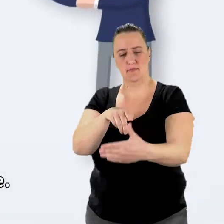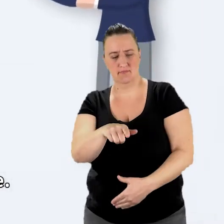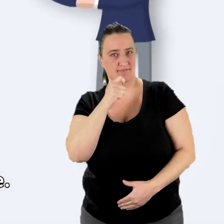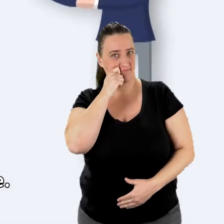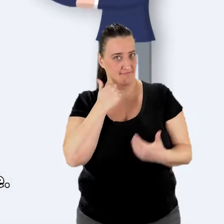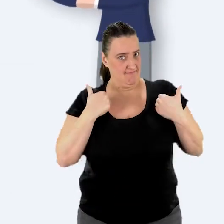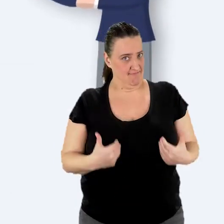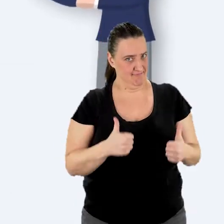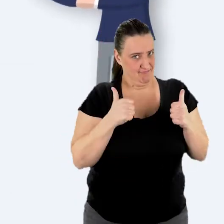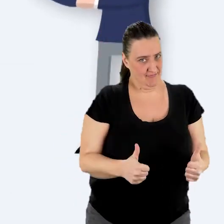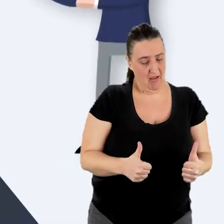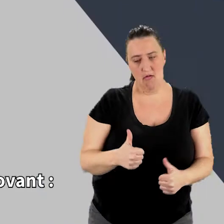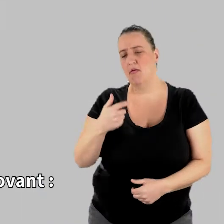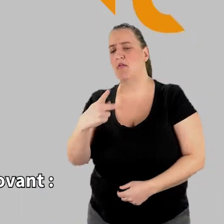vie.